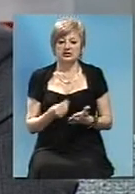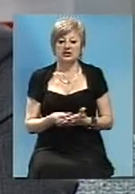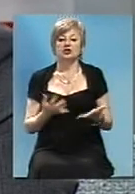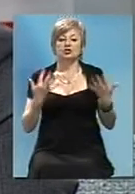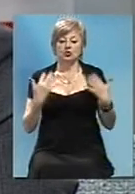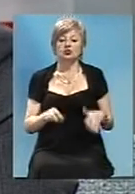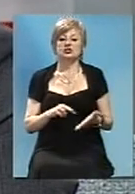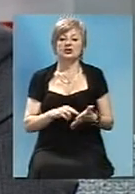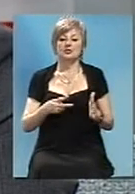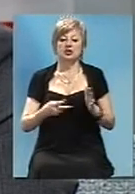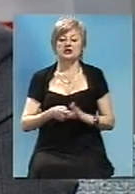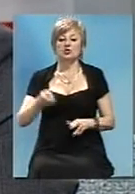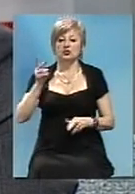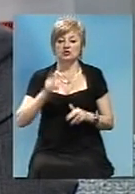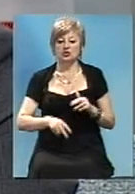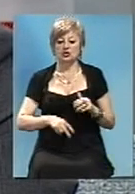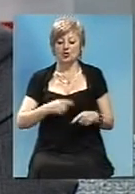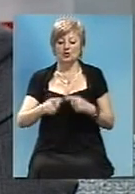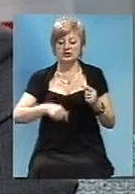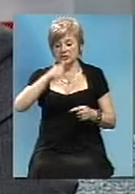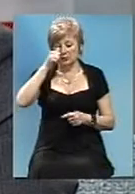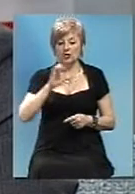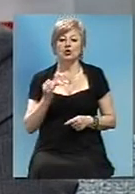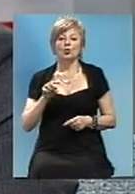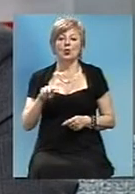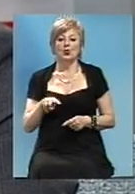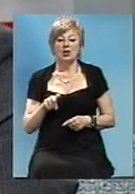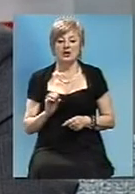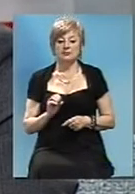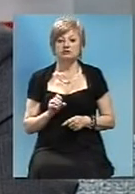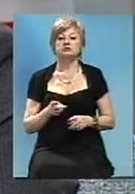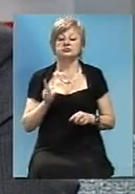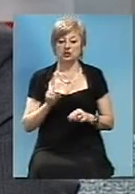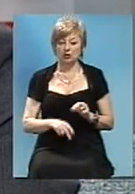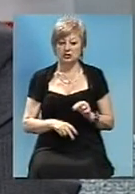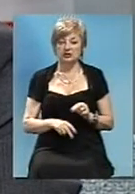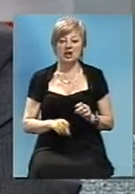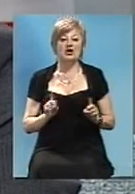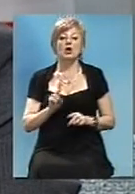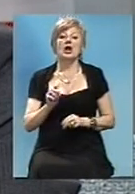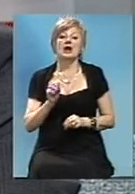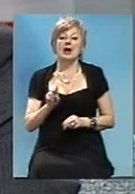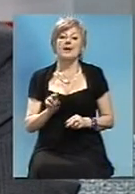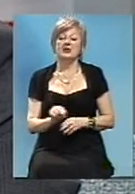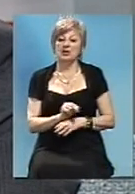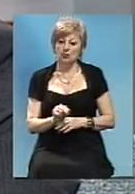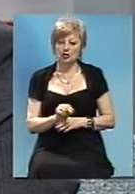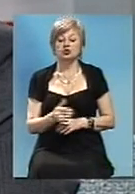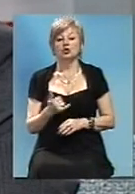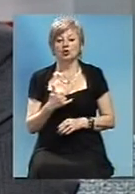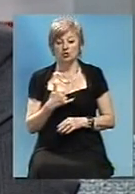планируємо закінчити в следующем місяці, в іюле місяці ми планируємо їх завершити. Що касається капітального ремонту, у нас запланирован